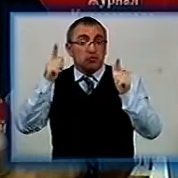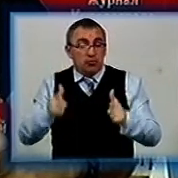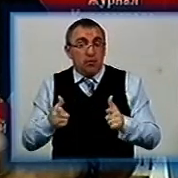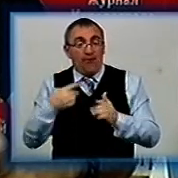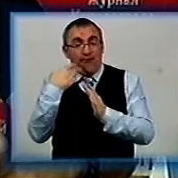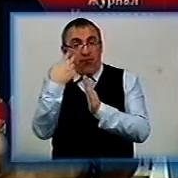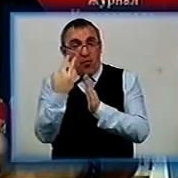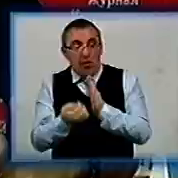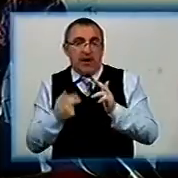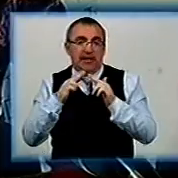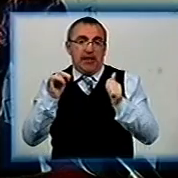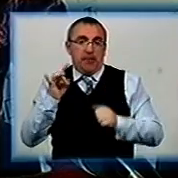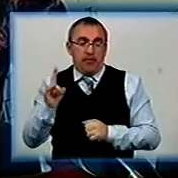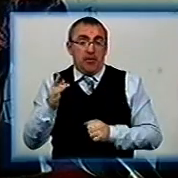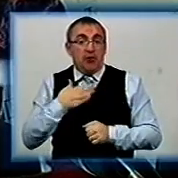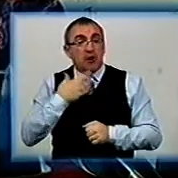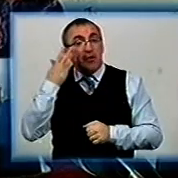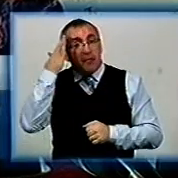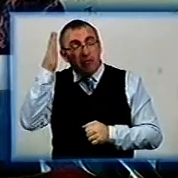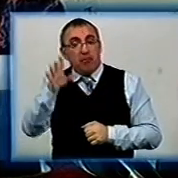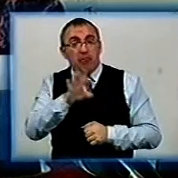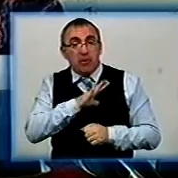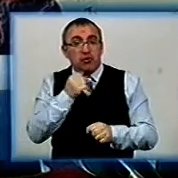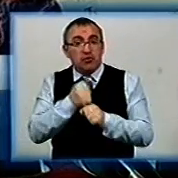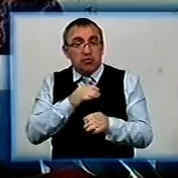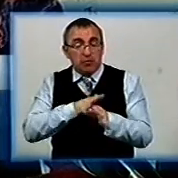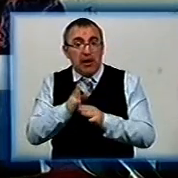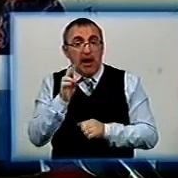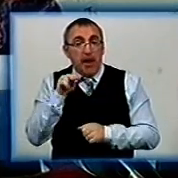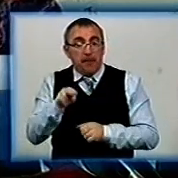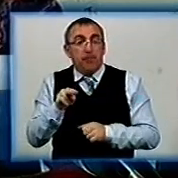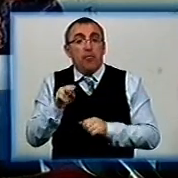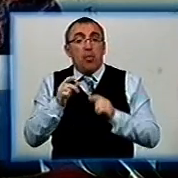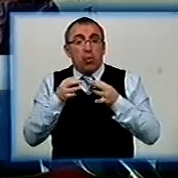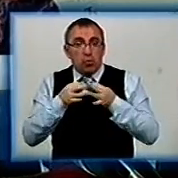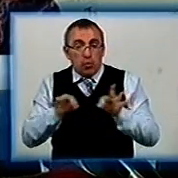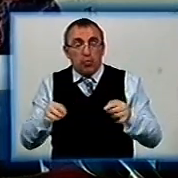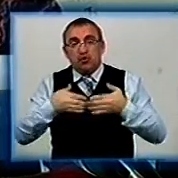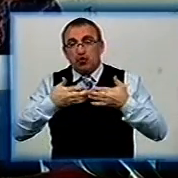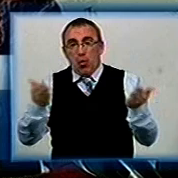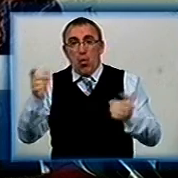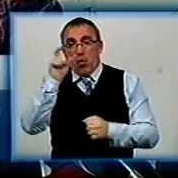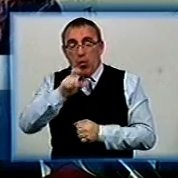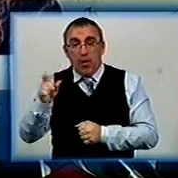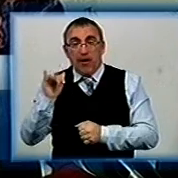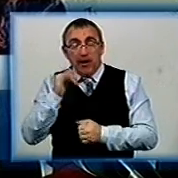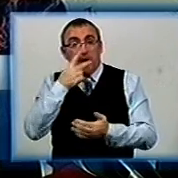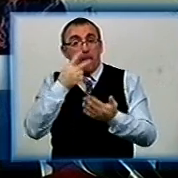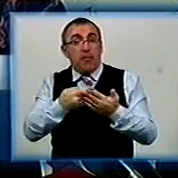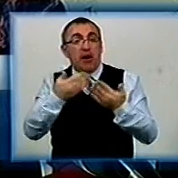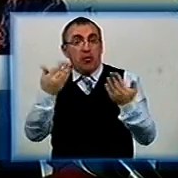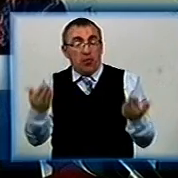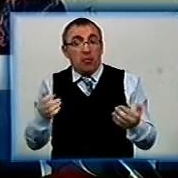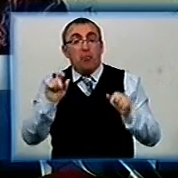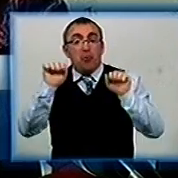окунутися в Дніпрі. Наша мета була зробити цей кемп доступним для широкого загалу і, власне, продемонструвати,